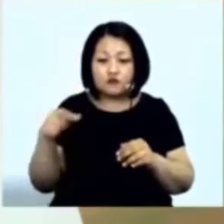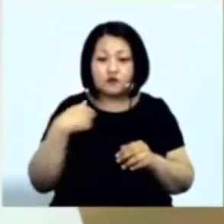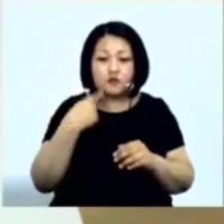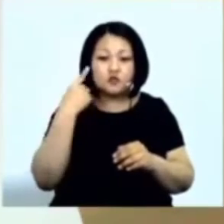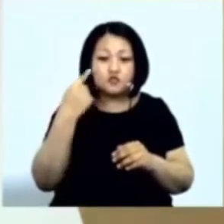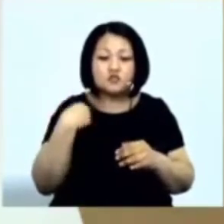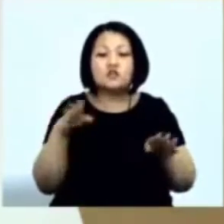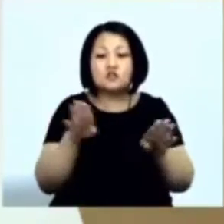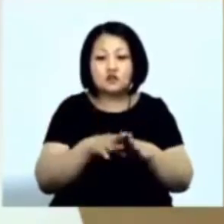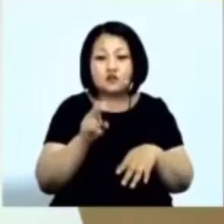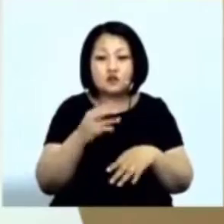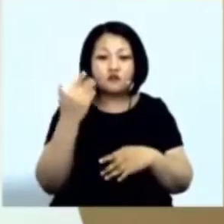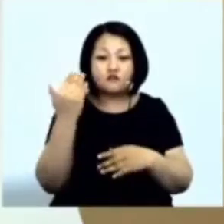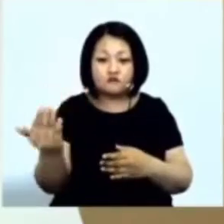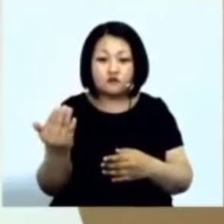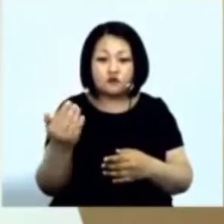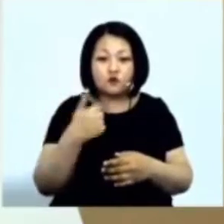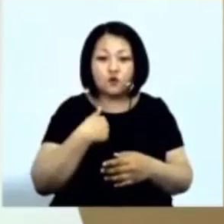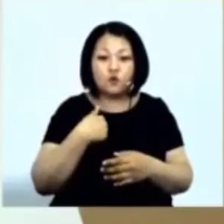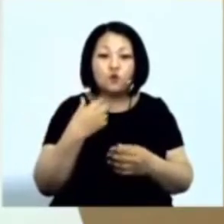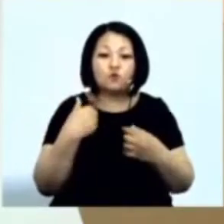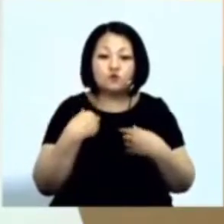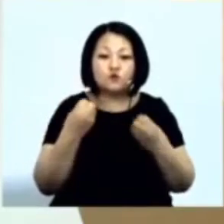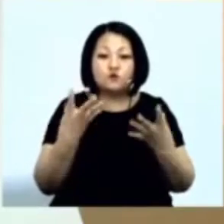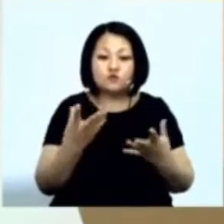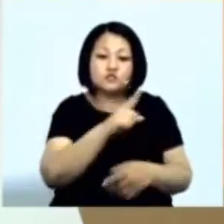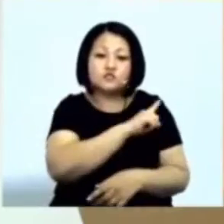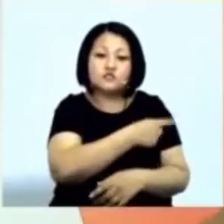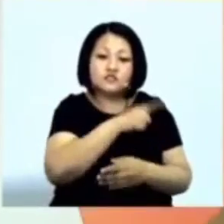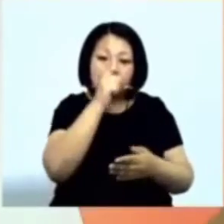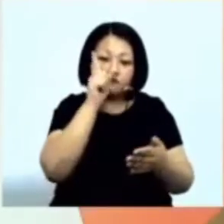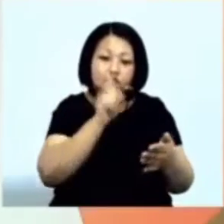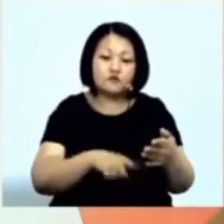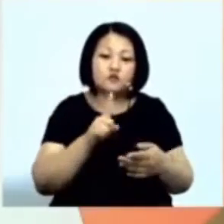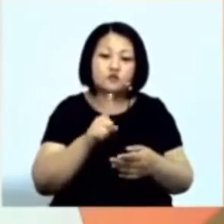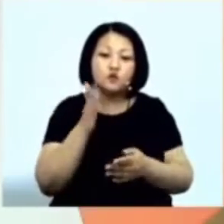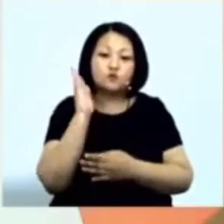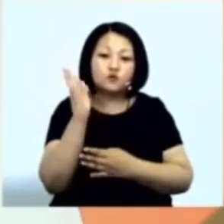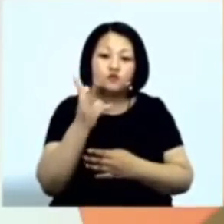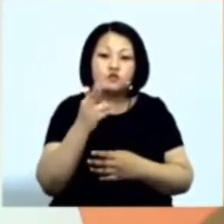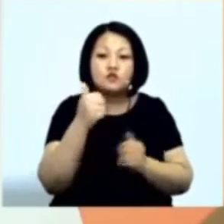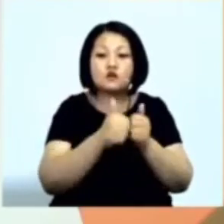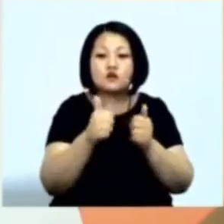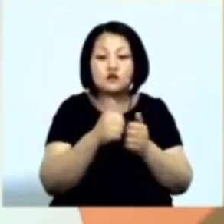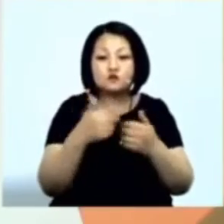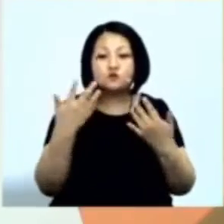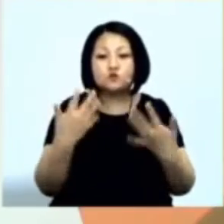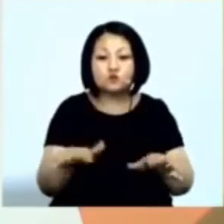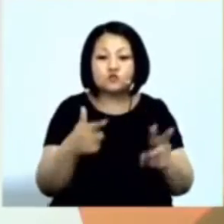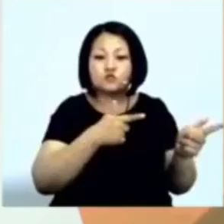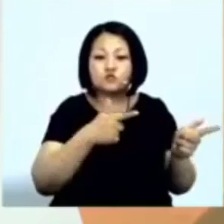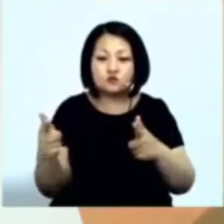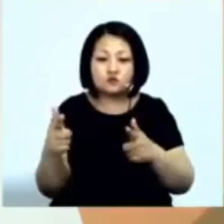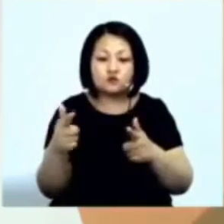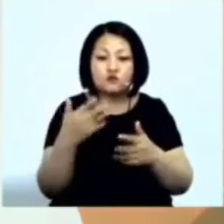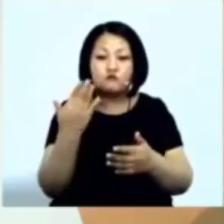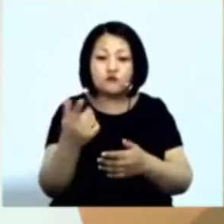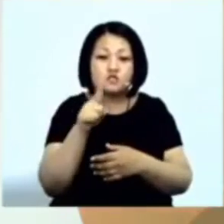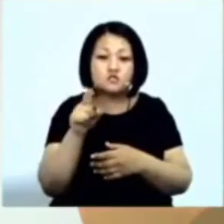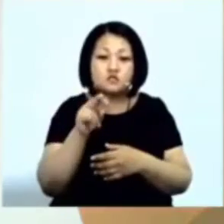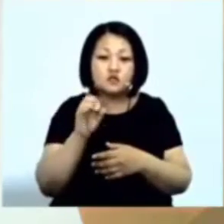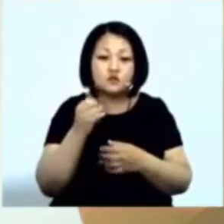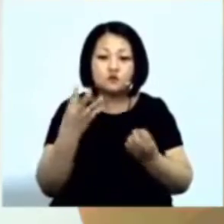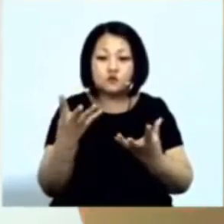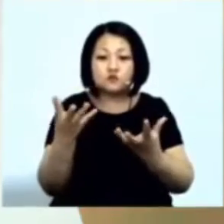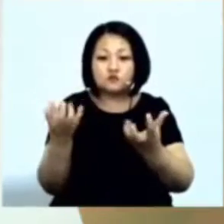такая же Как вы Но у меня вера Наверное В то Что будущее Для каждого Уже сформировано Ваша задача Просто взять